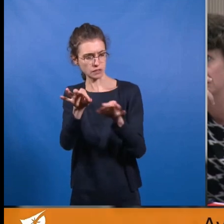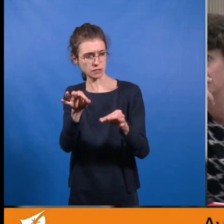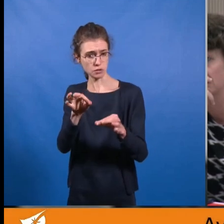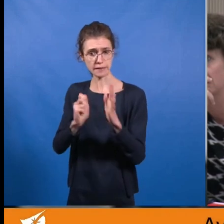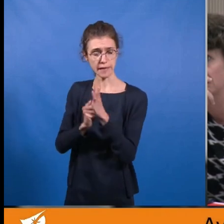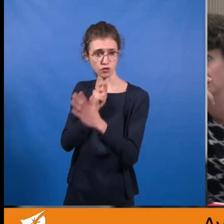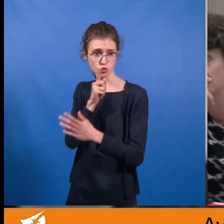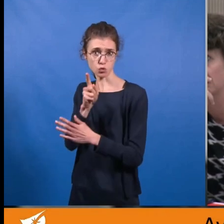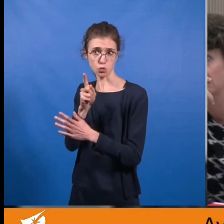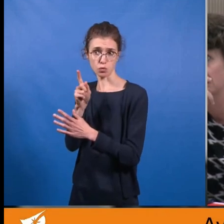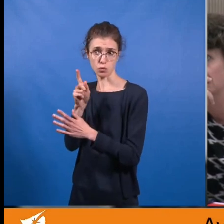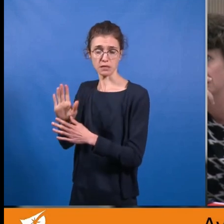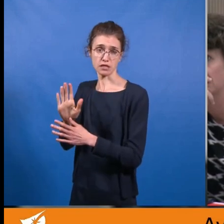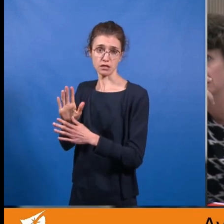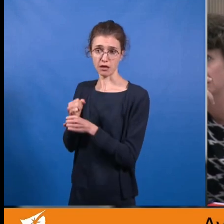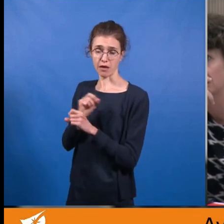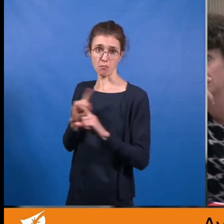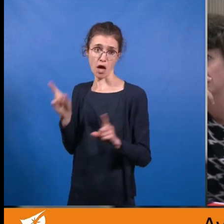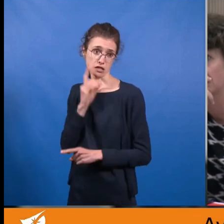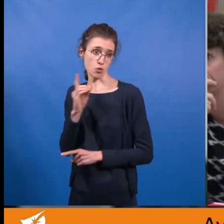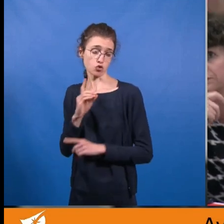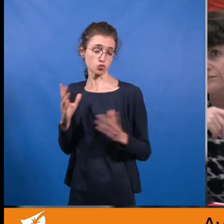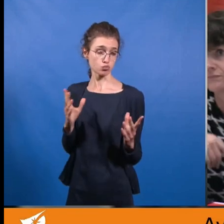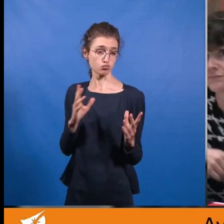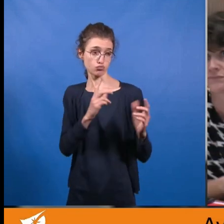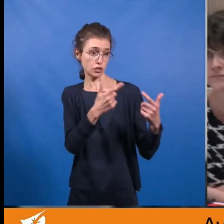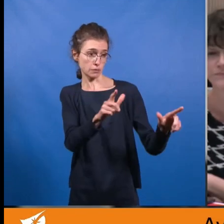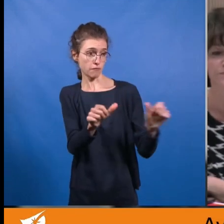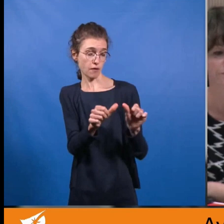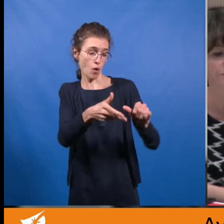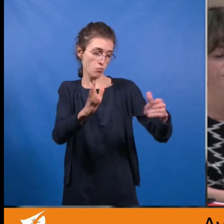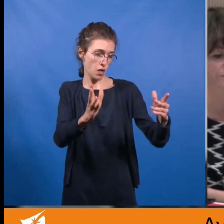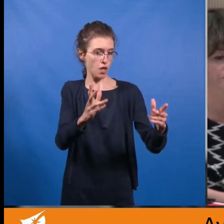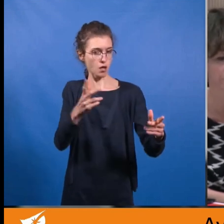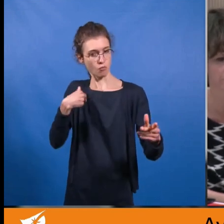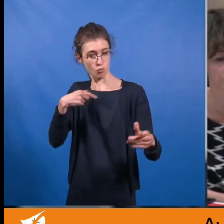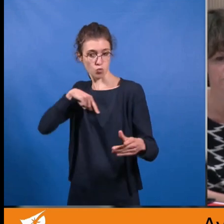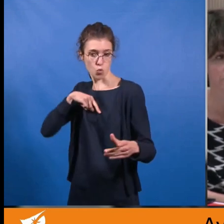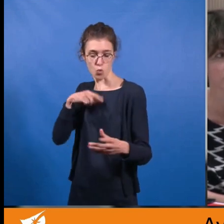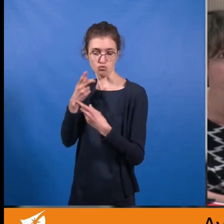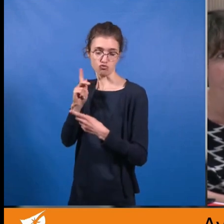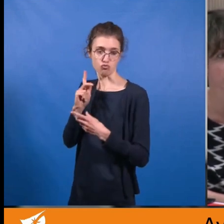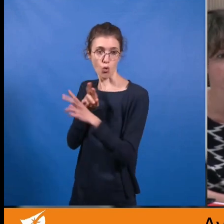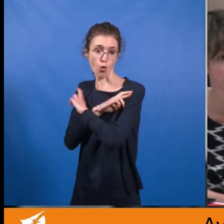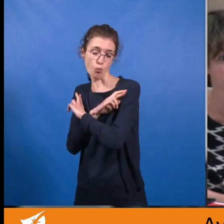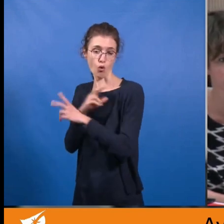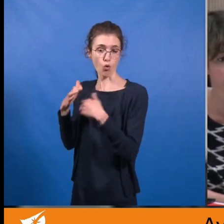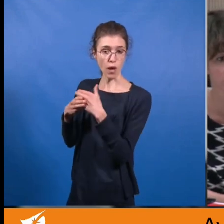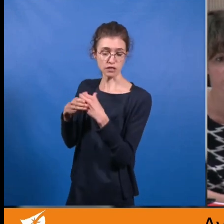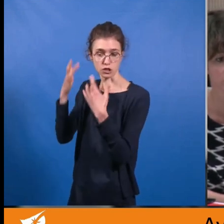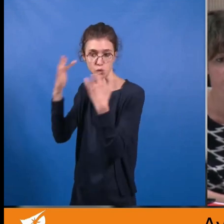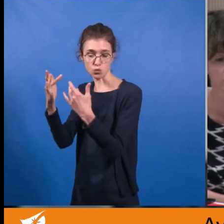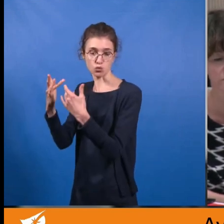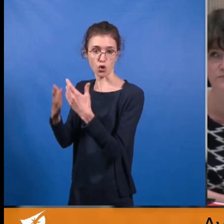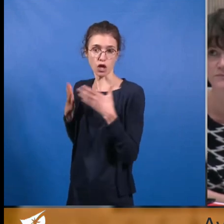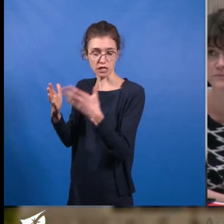pour conserver un jour commun de repos, de temps collectif, pour la famille, pour les loisirs, la culture, les engagements associatifs et sportifs. Bref,